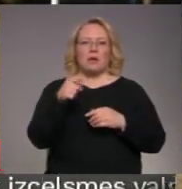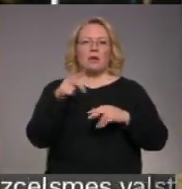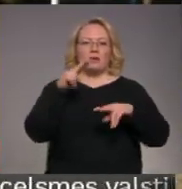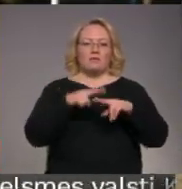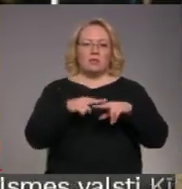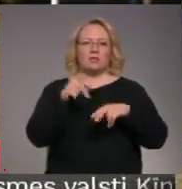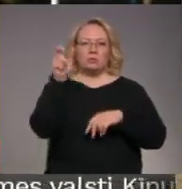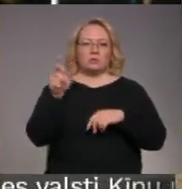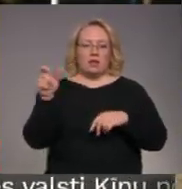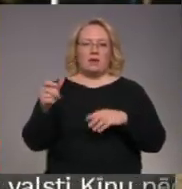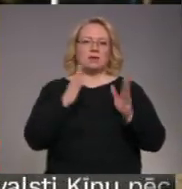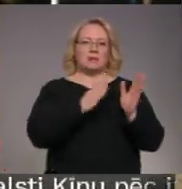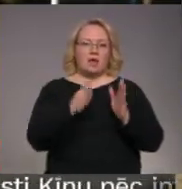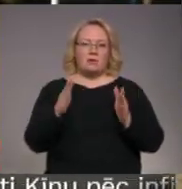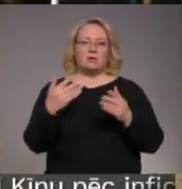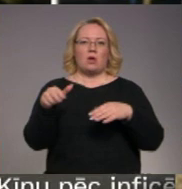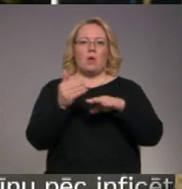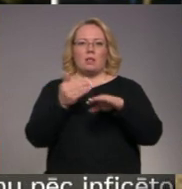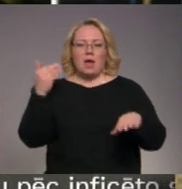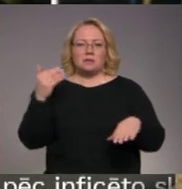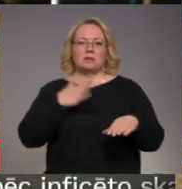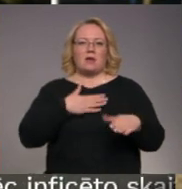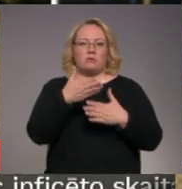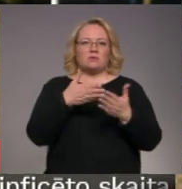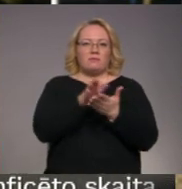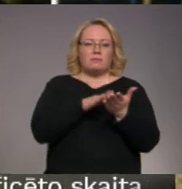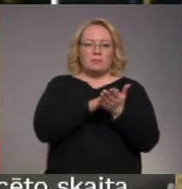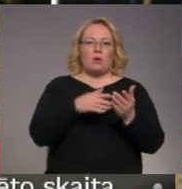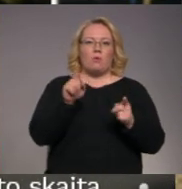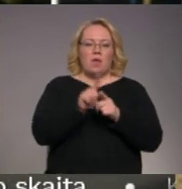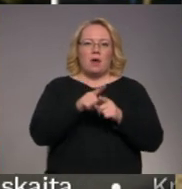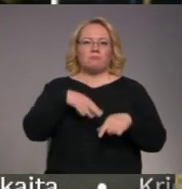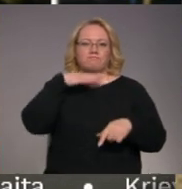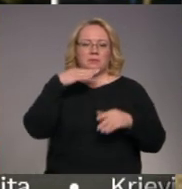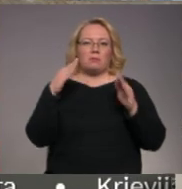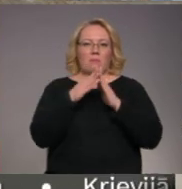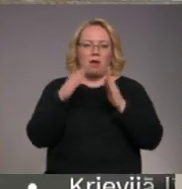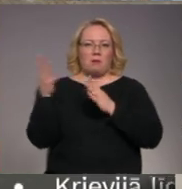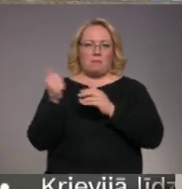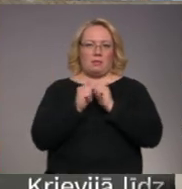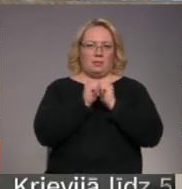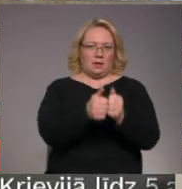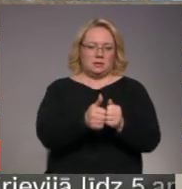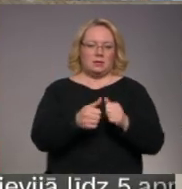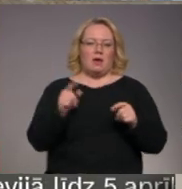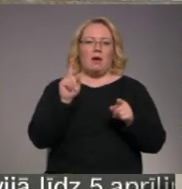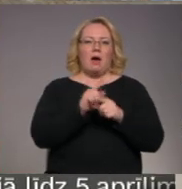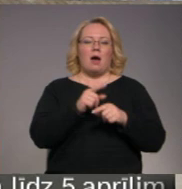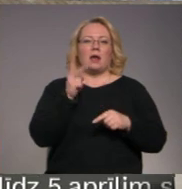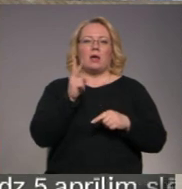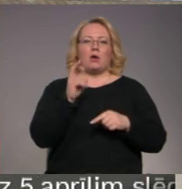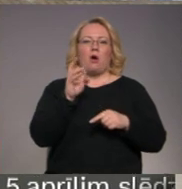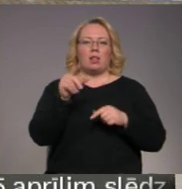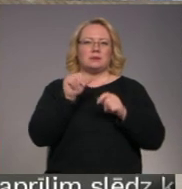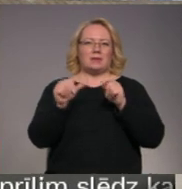ir cilvēki. Sagatavoties jau laicīgi, paņemt līdz nezin savus viestumais vai ko un iztikt ar to, kas ir pašiem. Arī vienīgajā kolkas degvielas